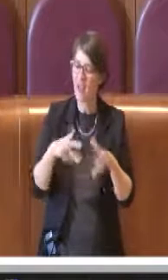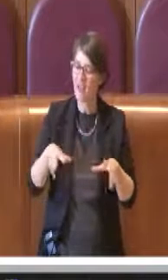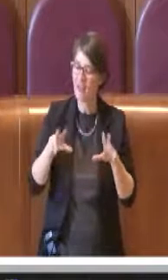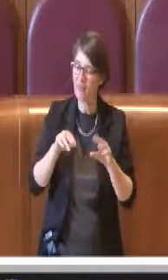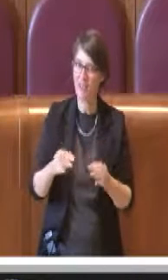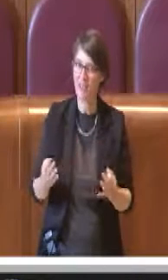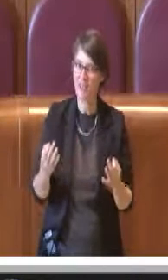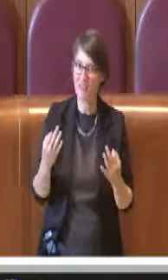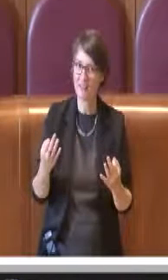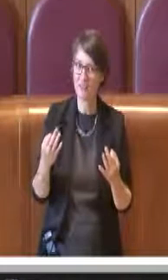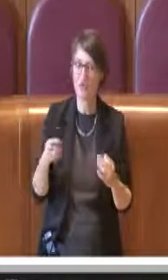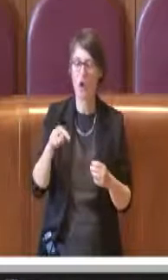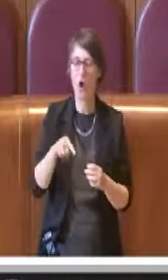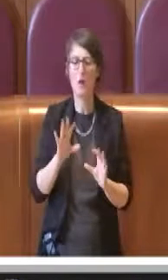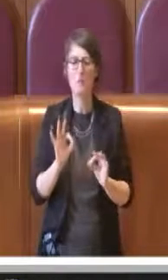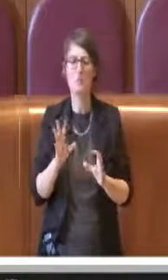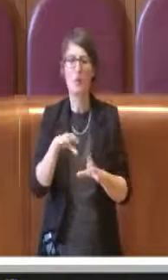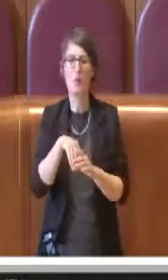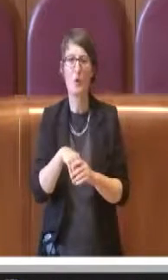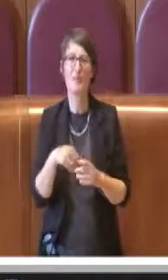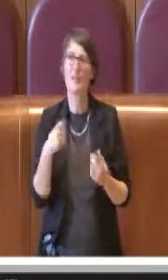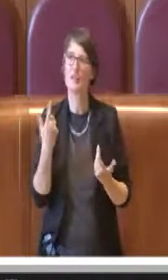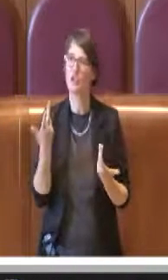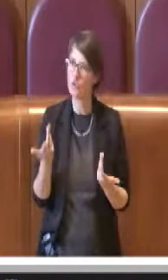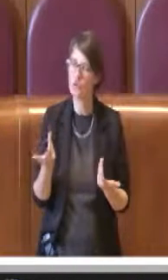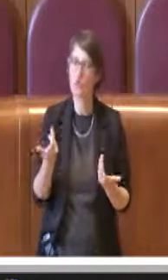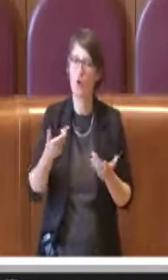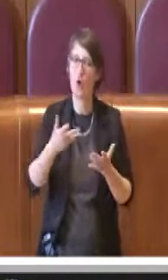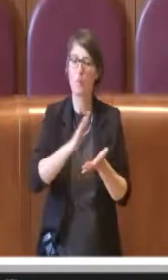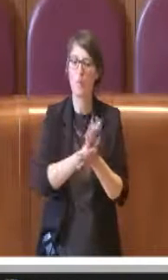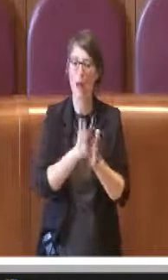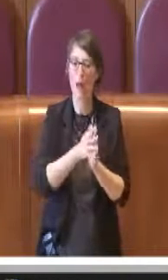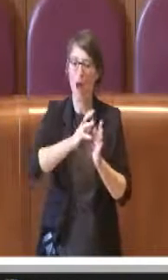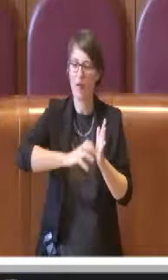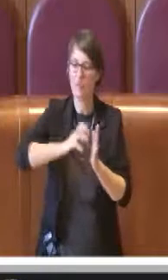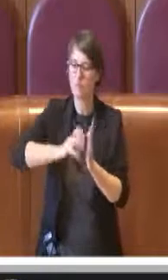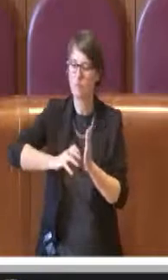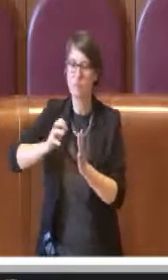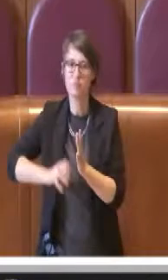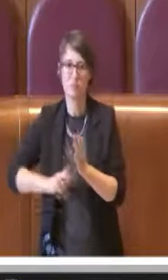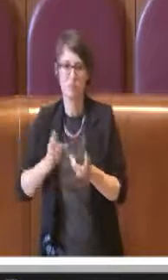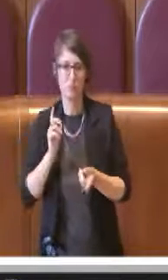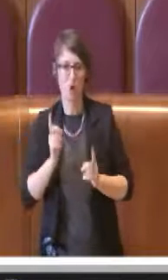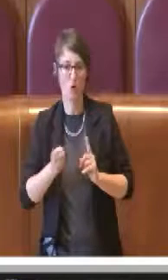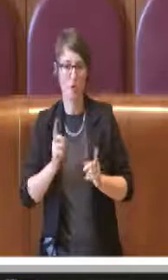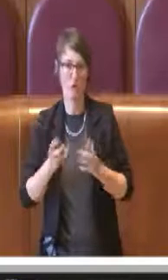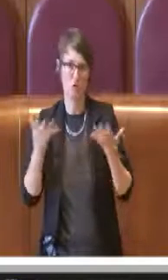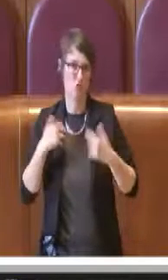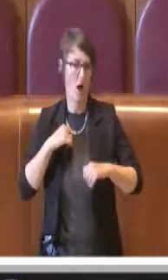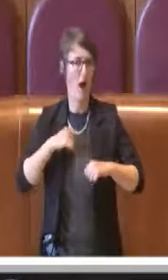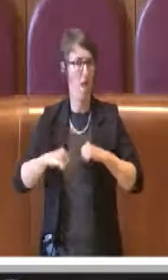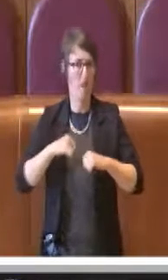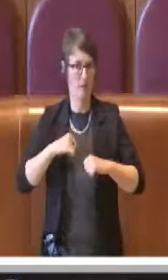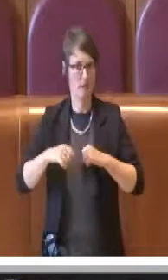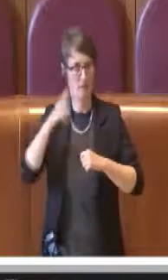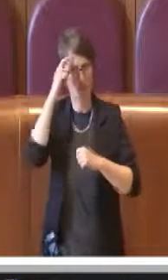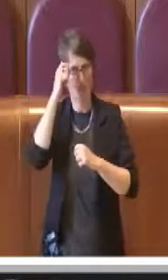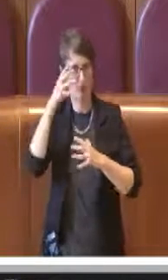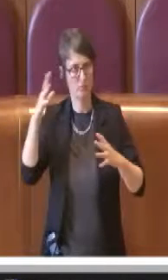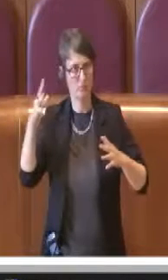in un quadro di indirizzi politici formulati da questa amministrazione con il programma strategico che